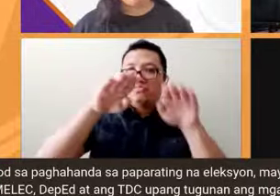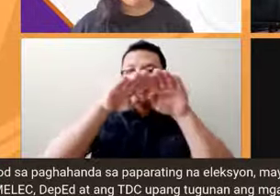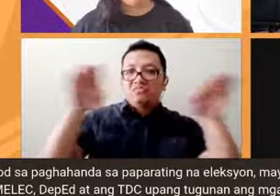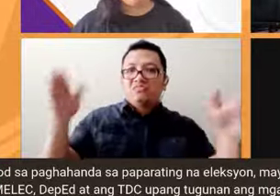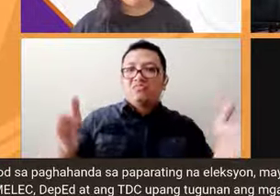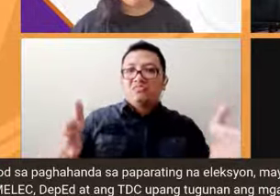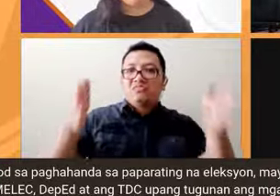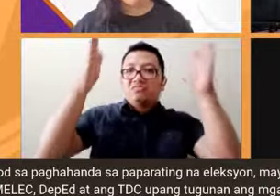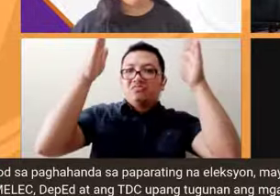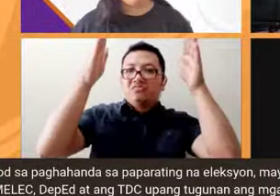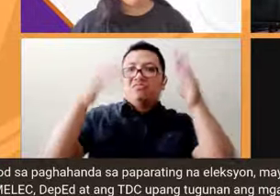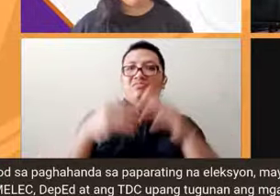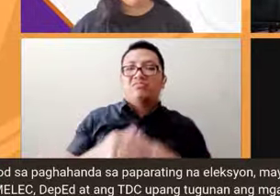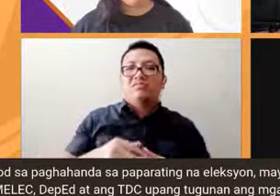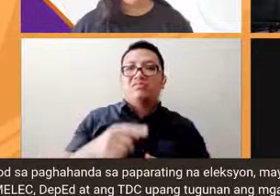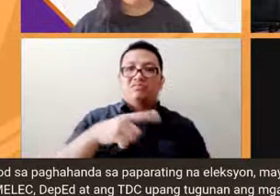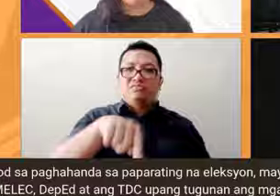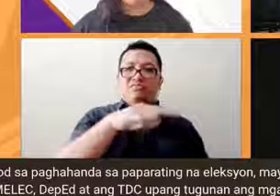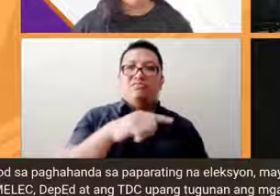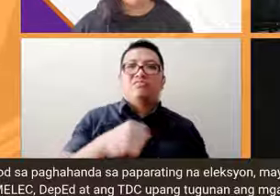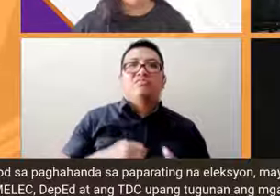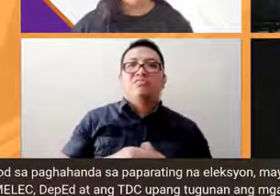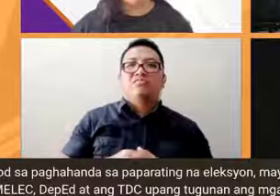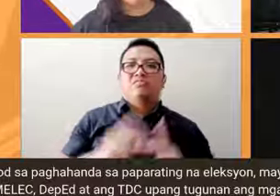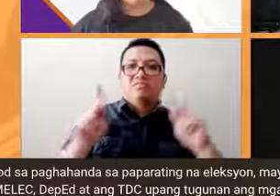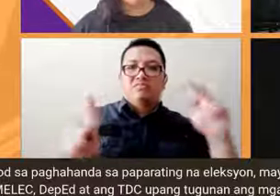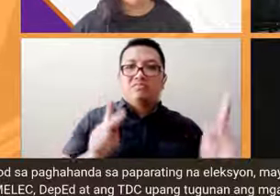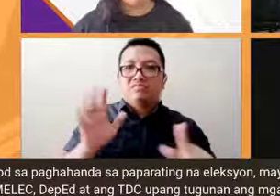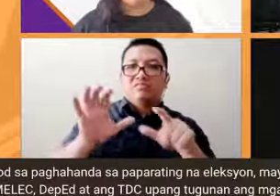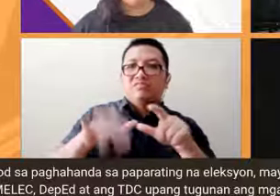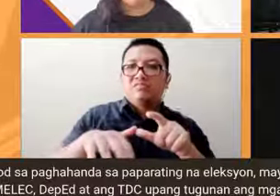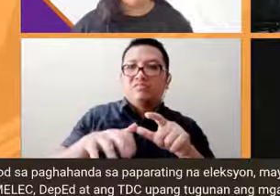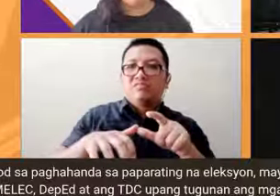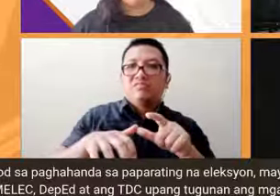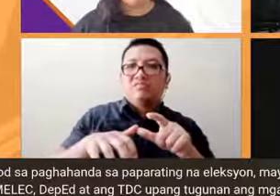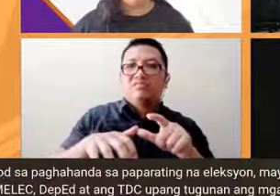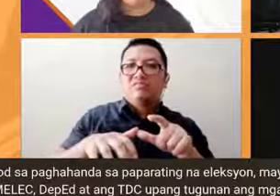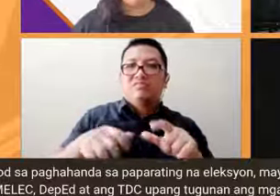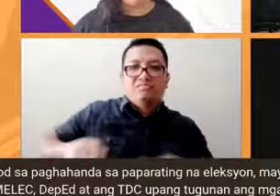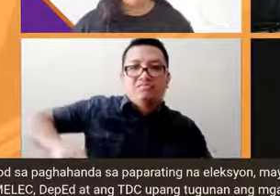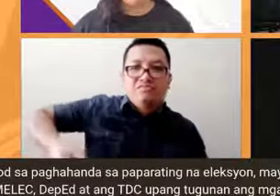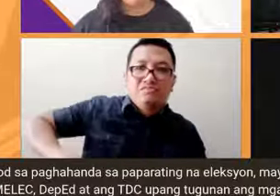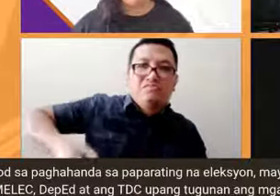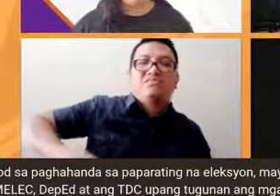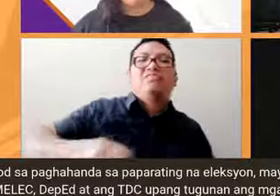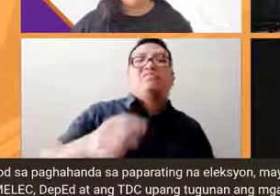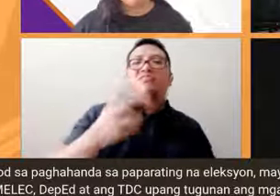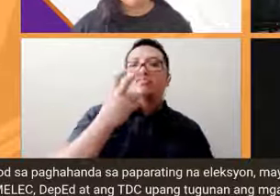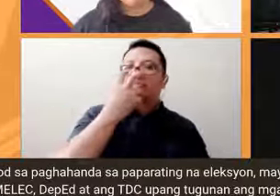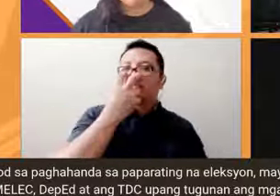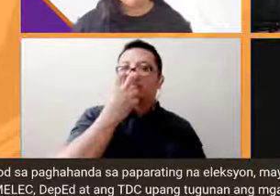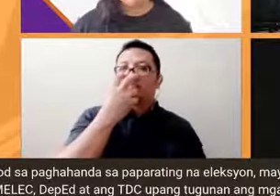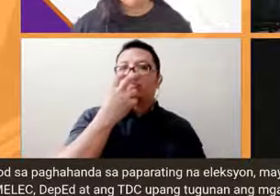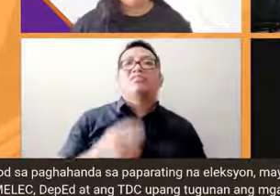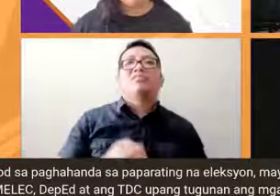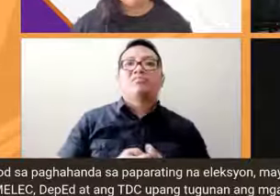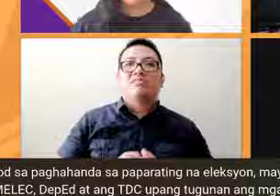persons with disabilities mga nakasakla yung blind so medyo